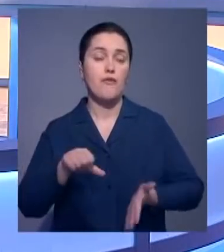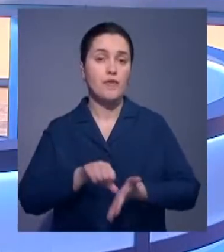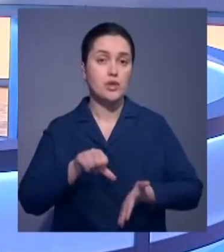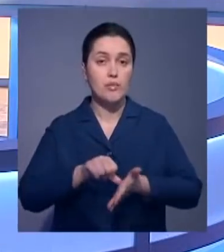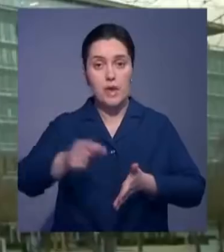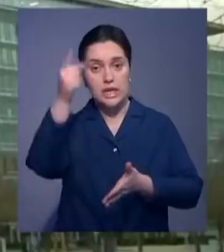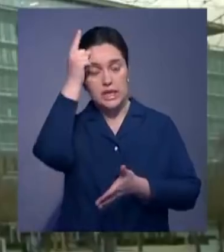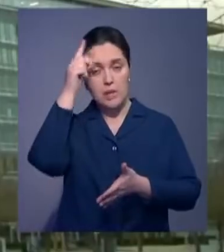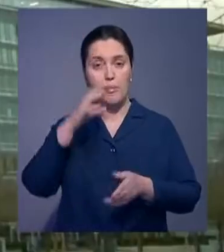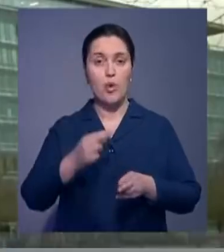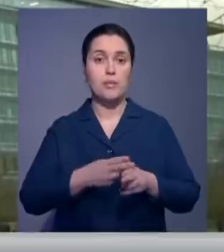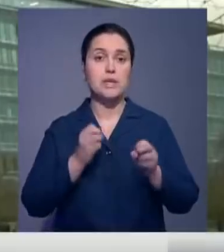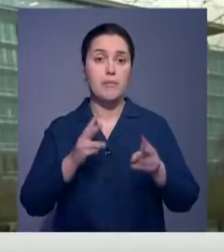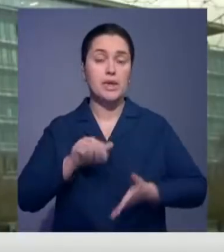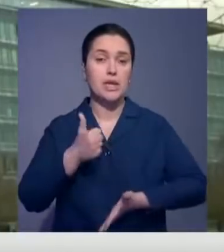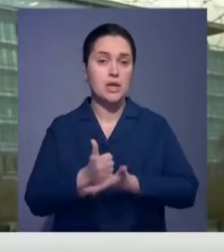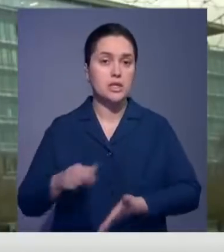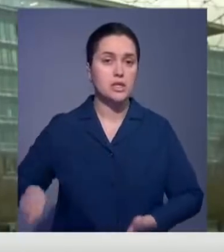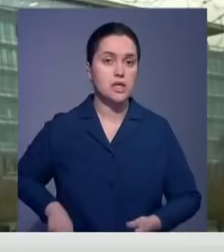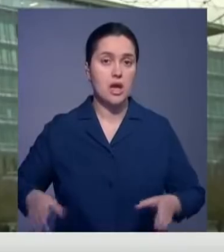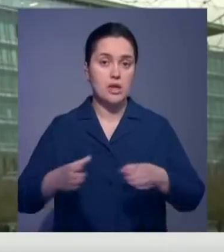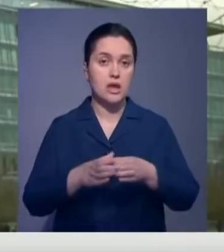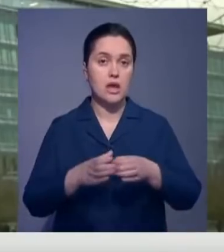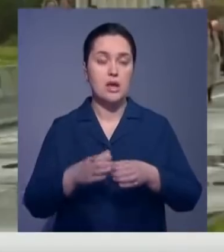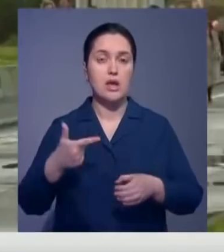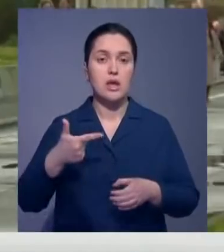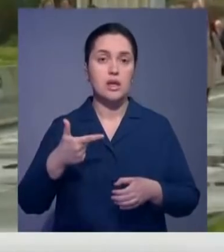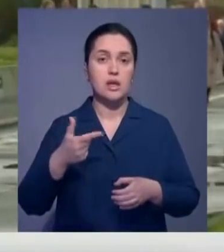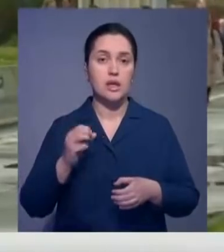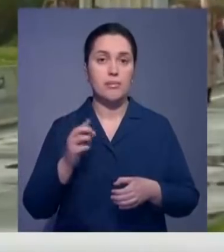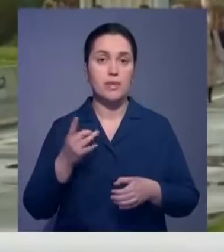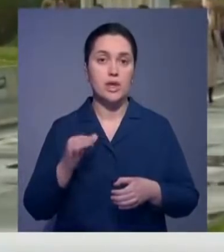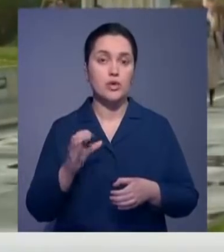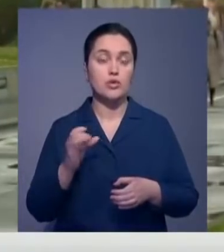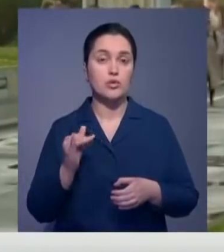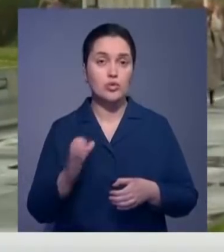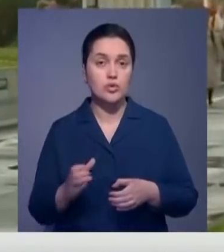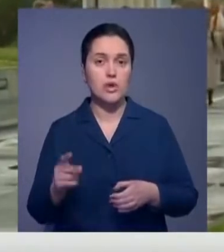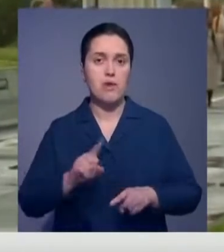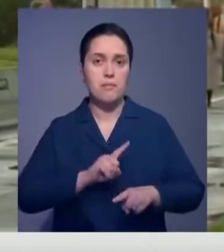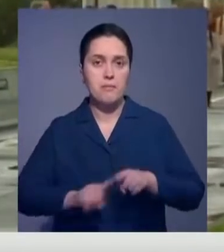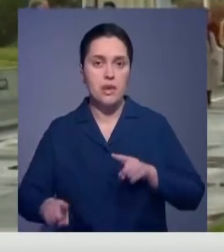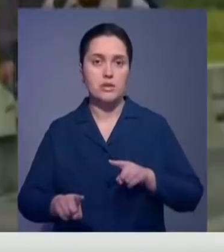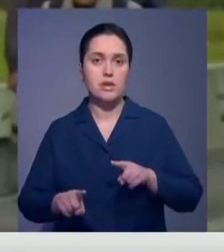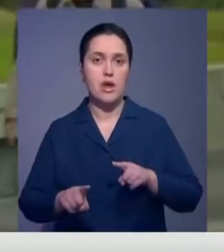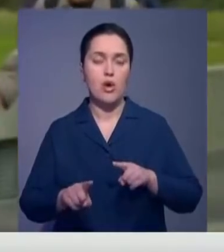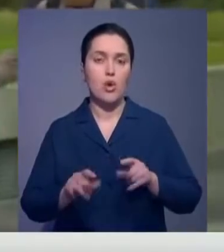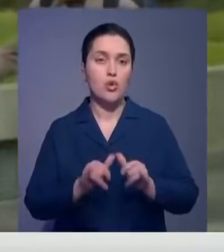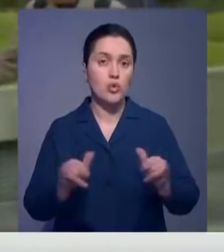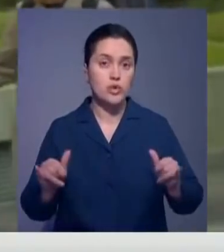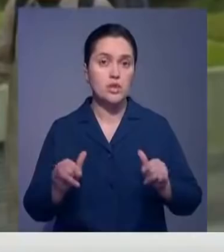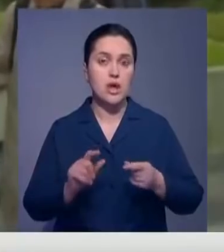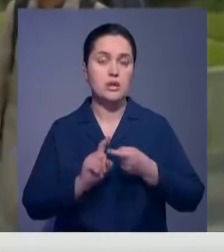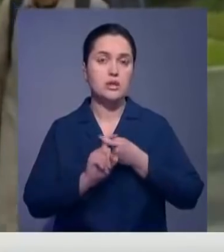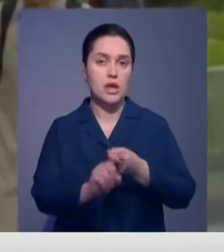Выступая на Мюнхенской конференции по безопасности, генеральный директор организации Тедра Садом Гибрейсус отметил резкий рост количества случаев